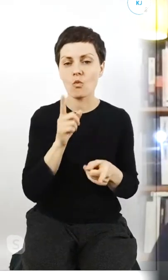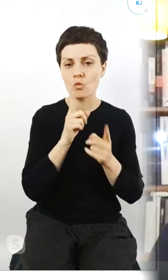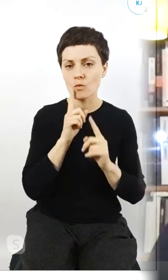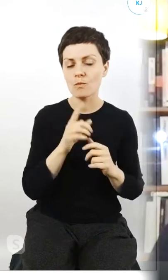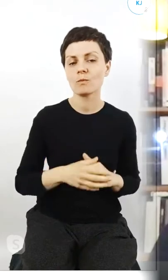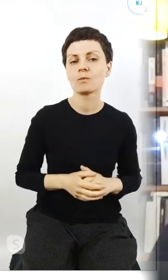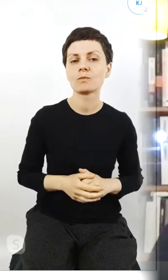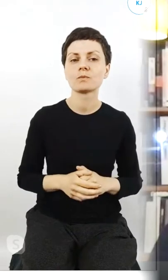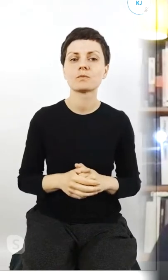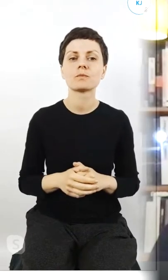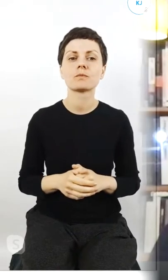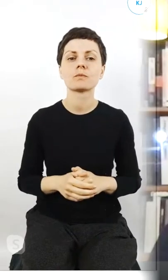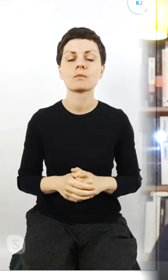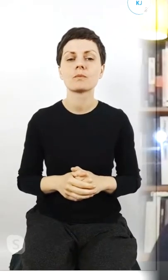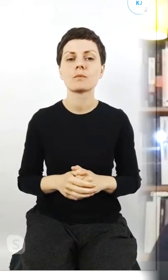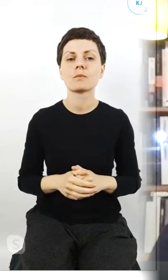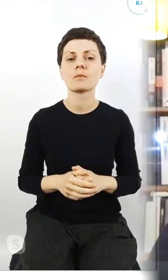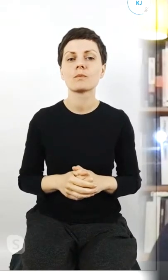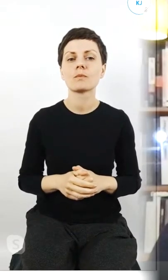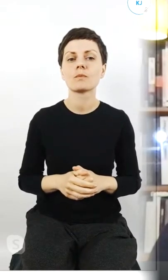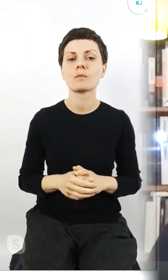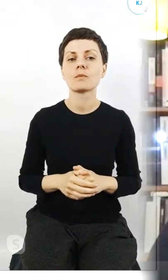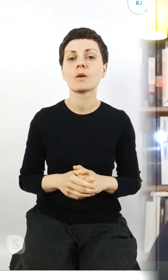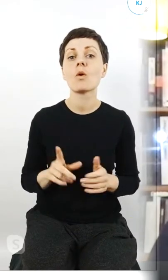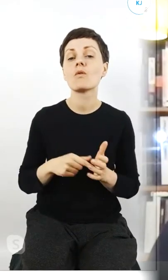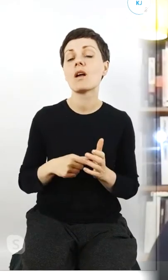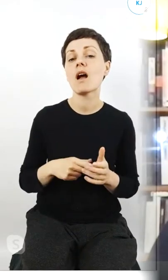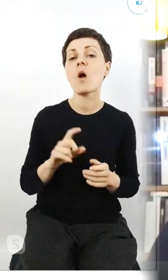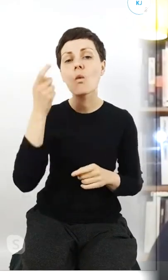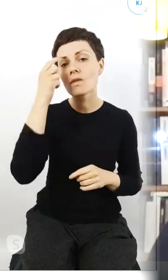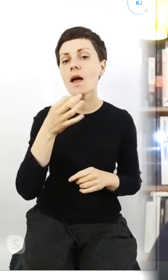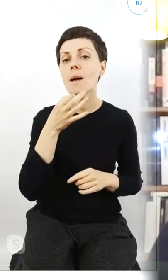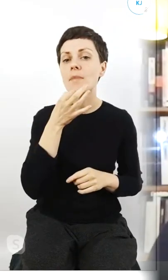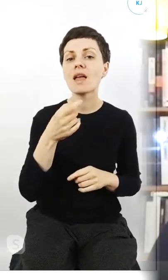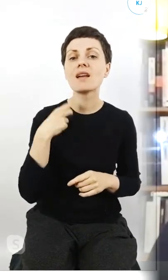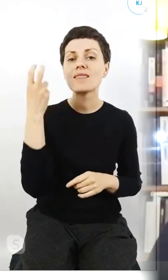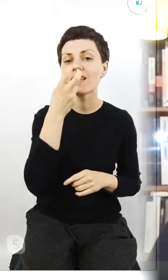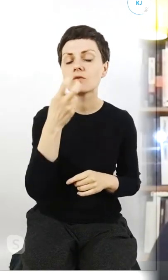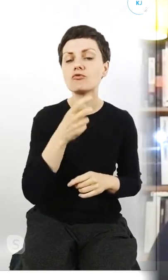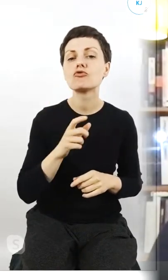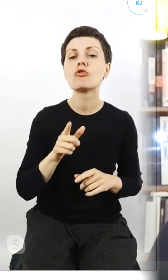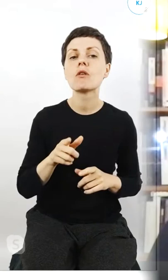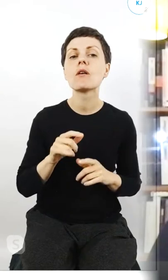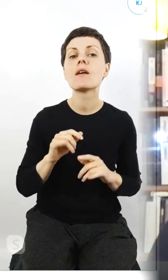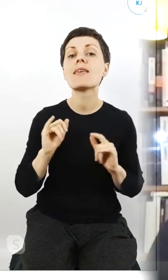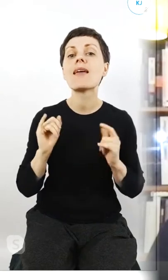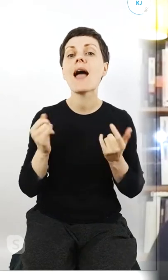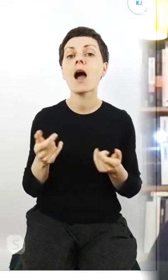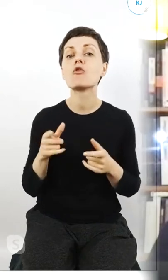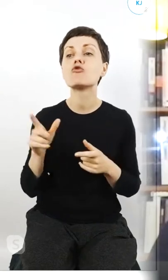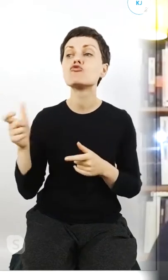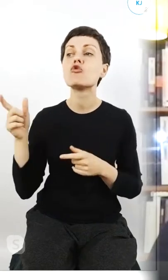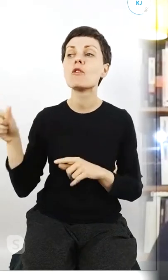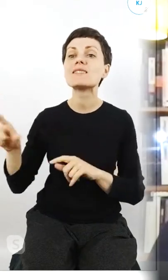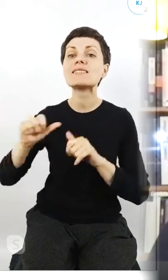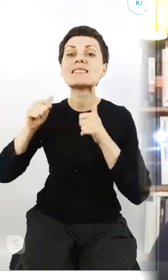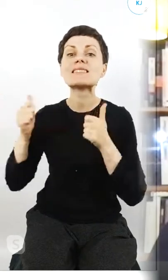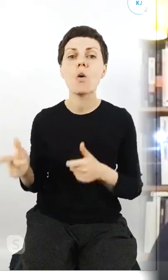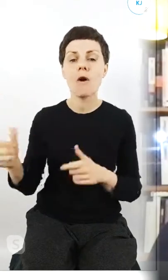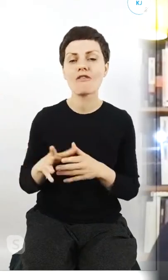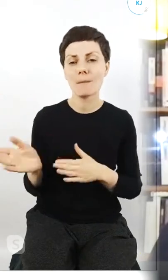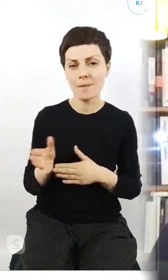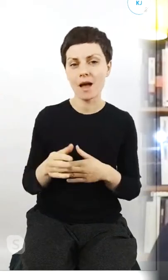zasadnicze pytanie, które nas interesuje, to jak, no to, co się stało w marcu, prawda,